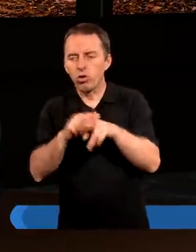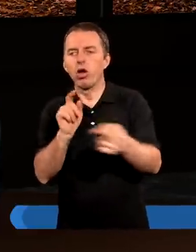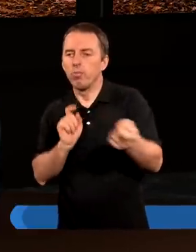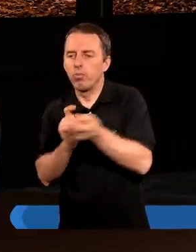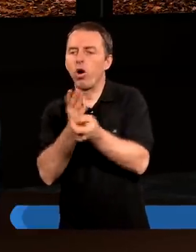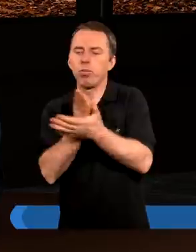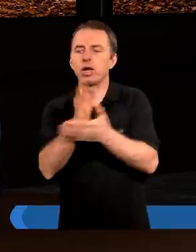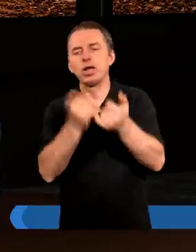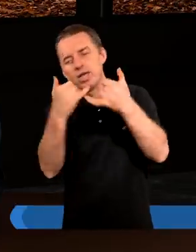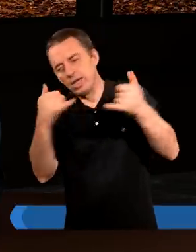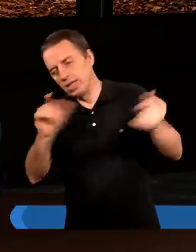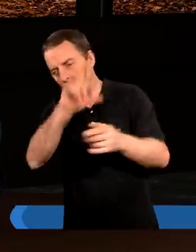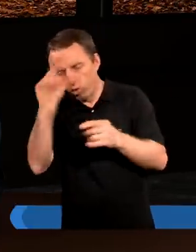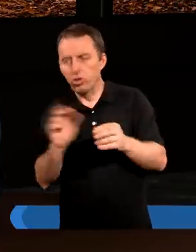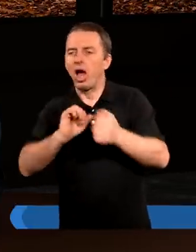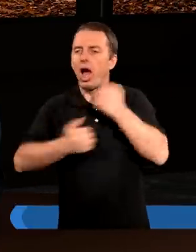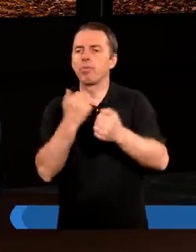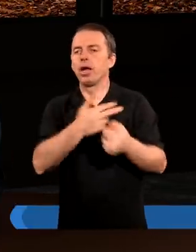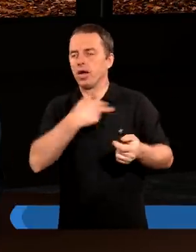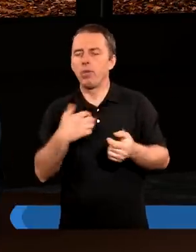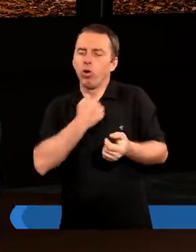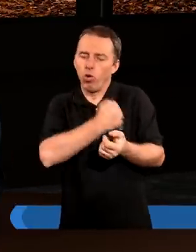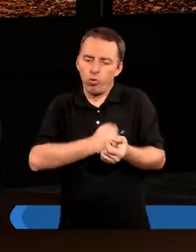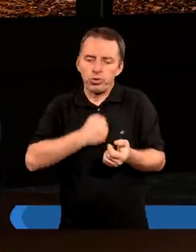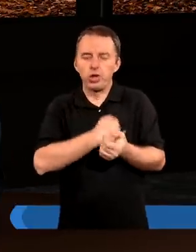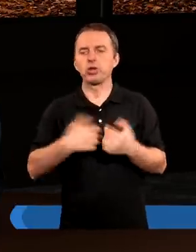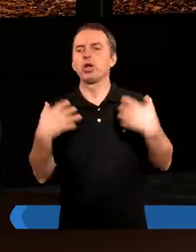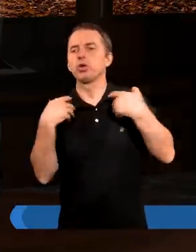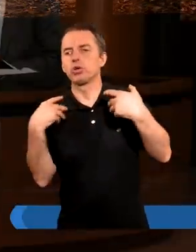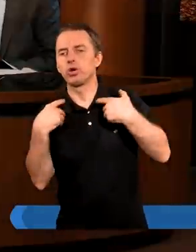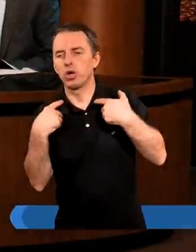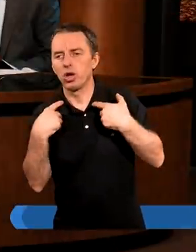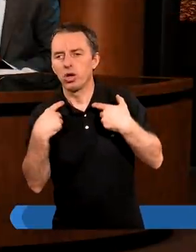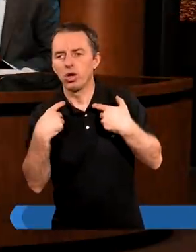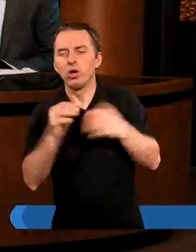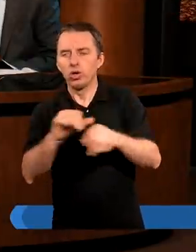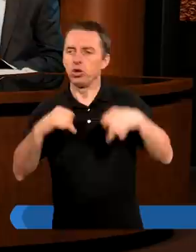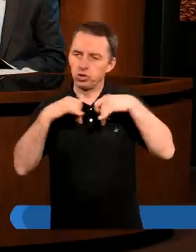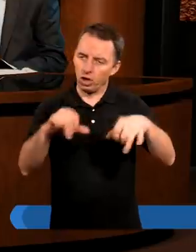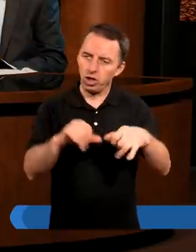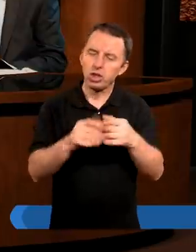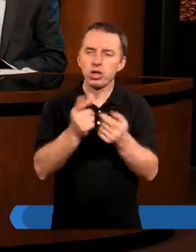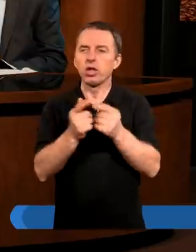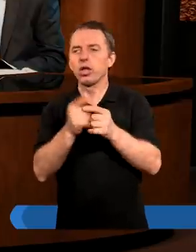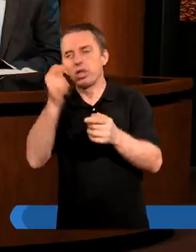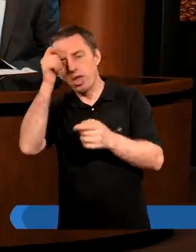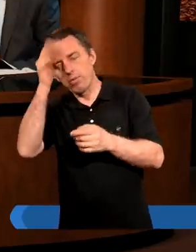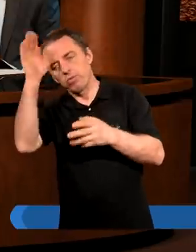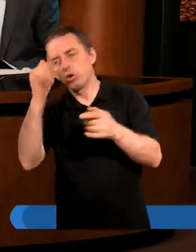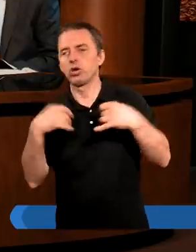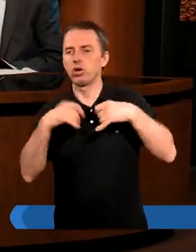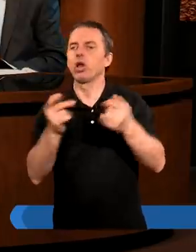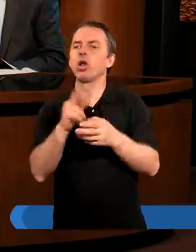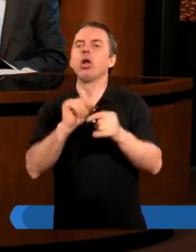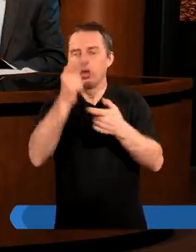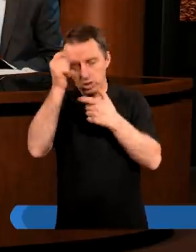poprzez innych ludzi, aby nam uprzykrzyć życie. Czy Bóg jest silniejszy, czy diabeł jest silniejszy? To diabeł